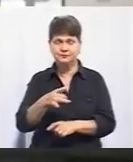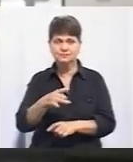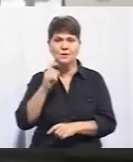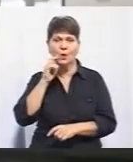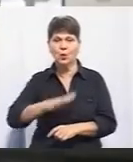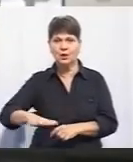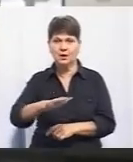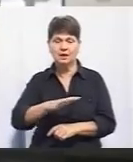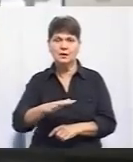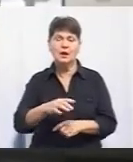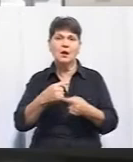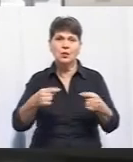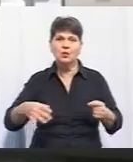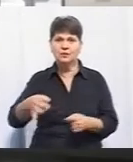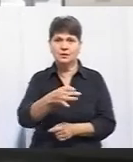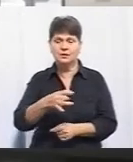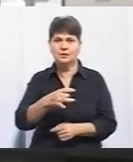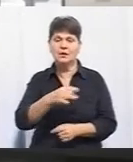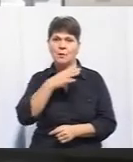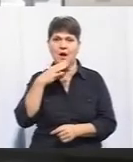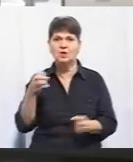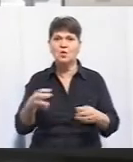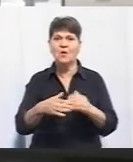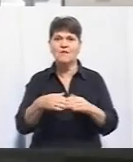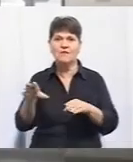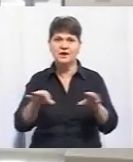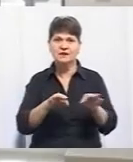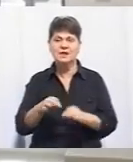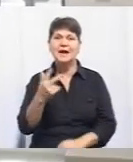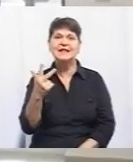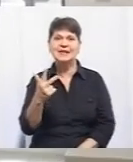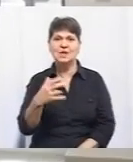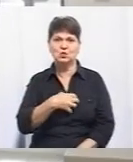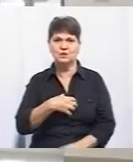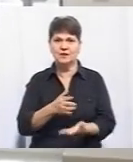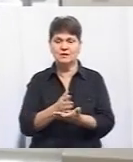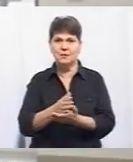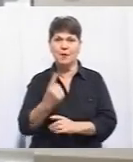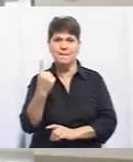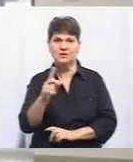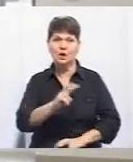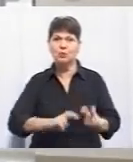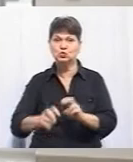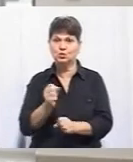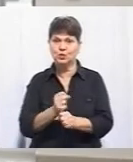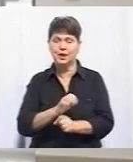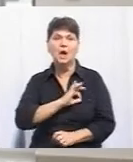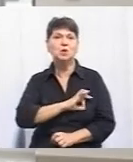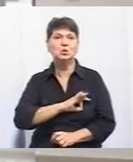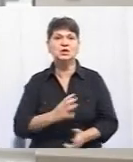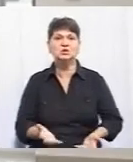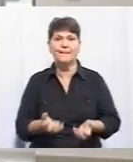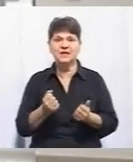однаковою в усіх регіонах, у нас однаковий набір фахівців і покриває він три основних напрямки. Перший – це пошук роботи, юридична